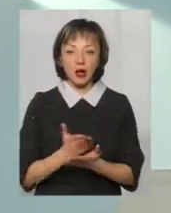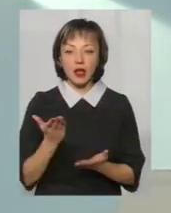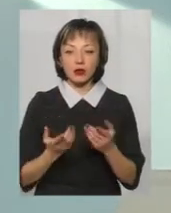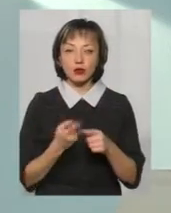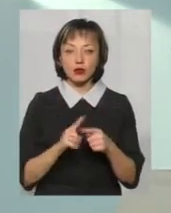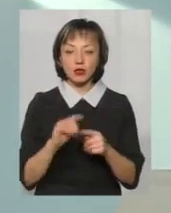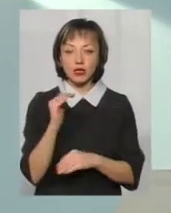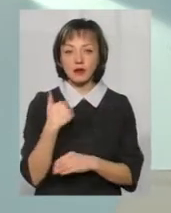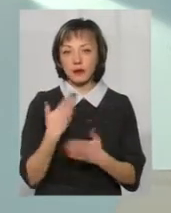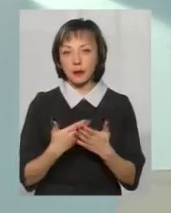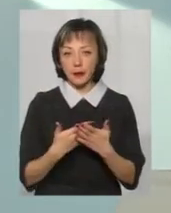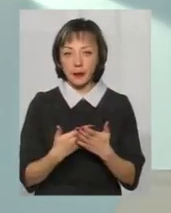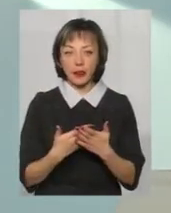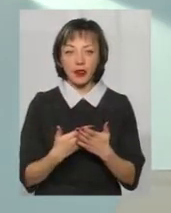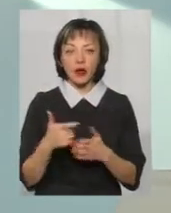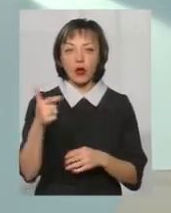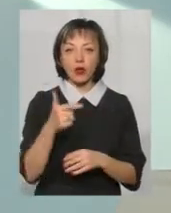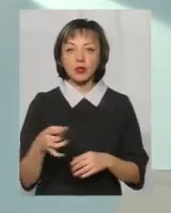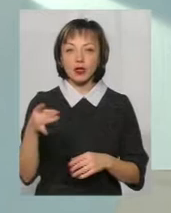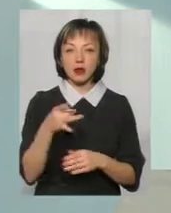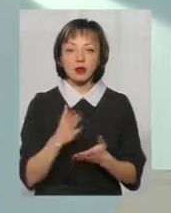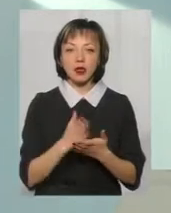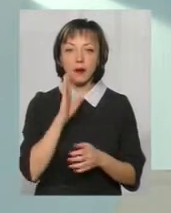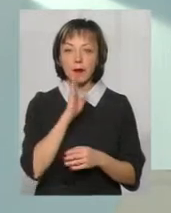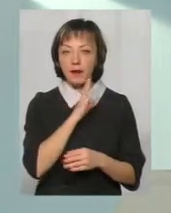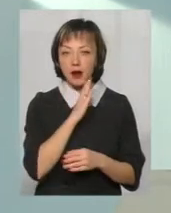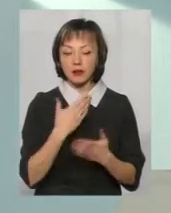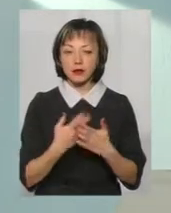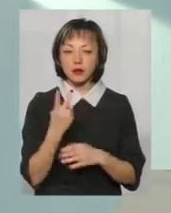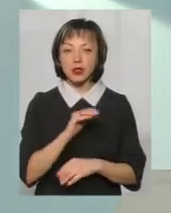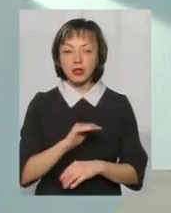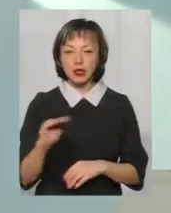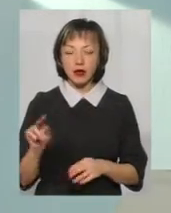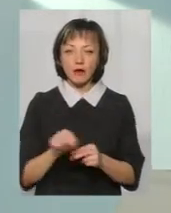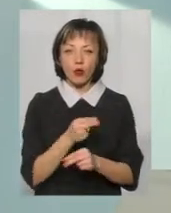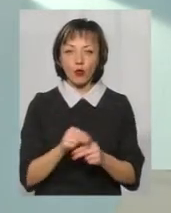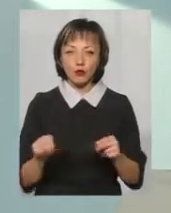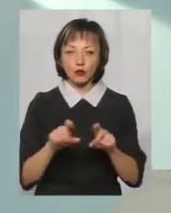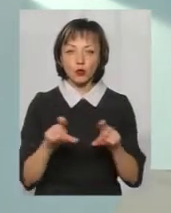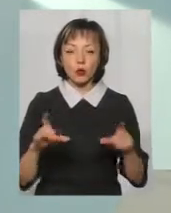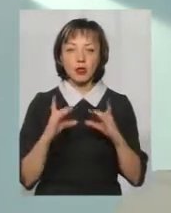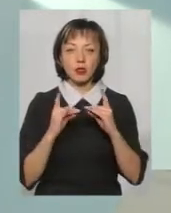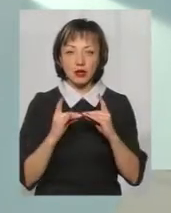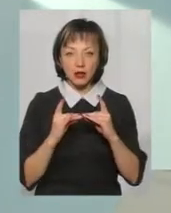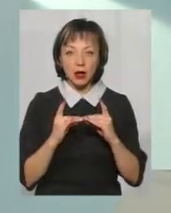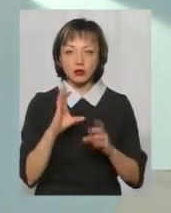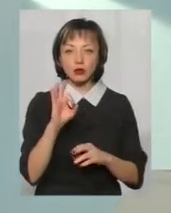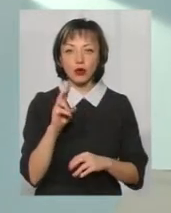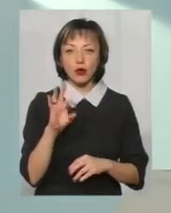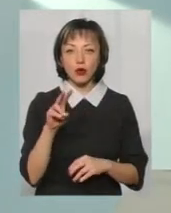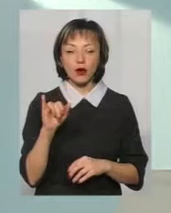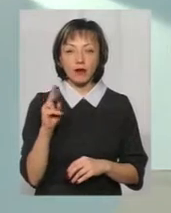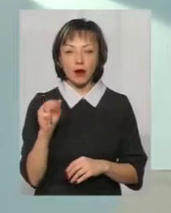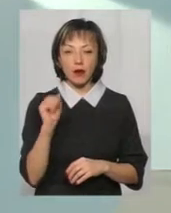якщо ми цю дитину, якож, до прикладу, беремо Городоцький район, там є мама, в якої двоє дітей виховуються у школі-інтернаті в Соколівці.